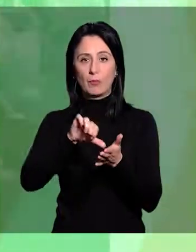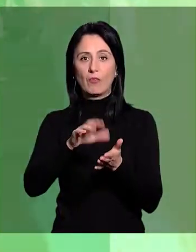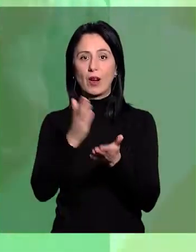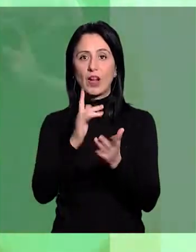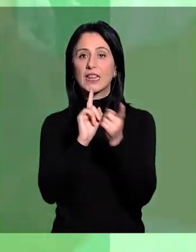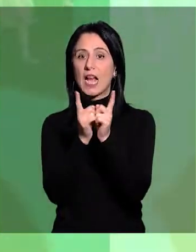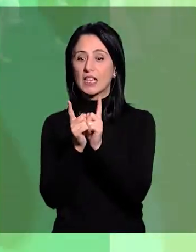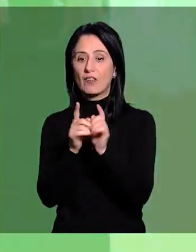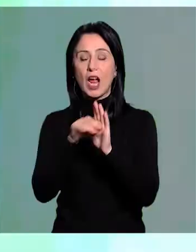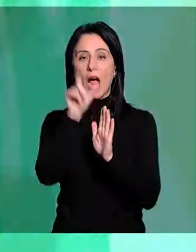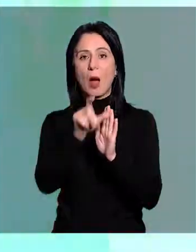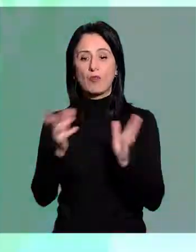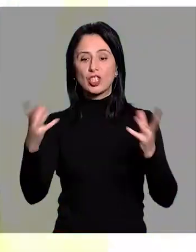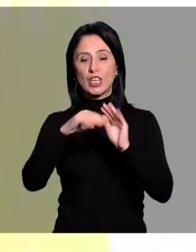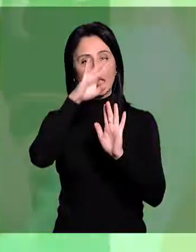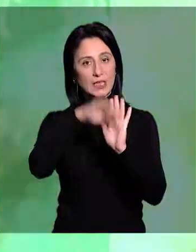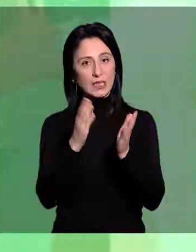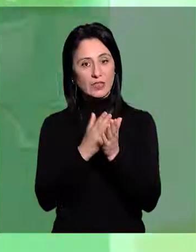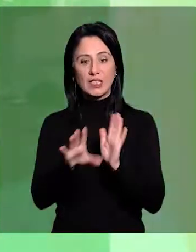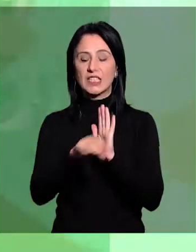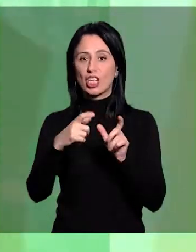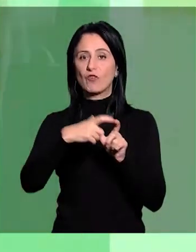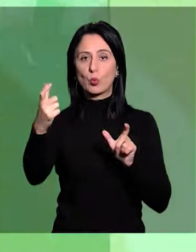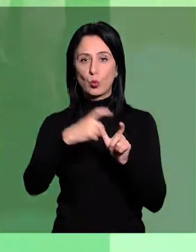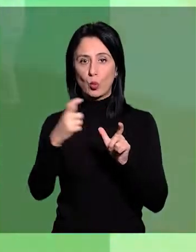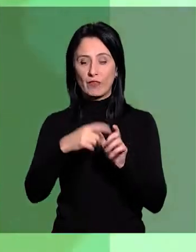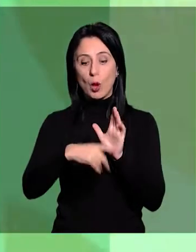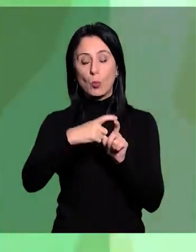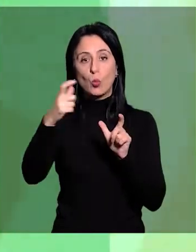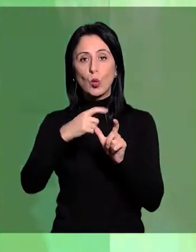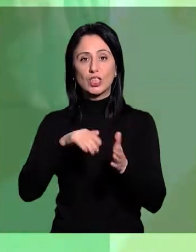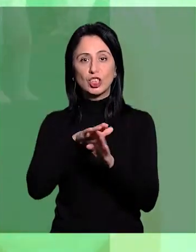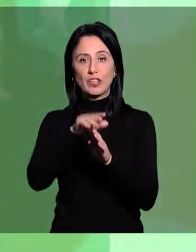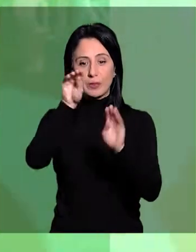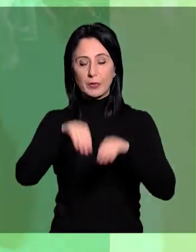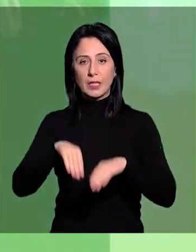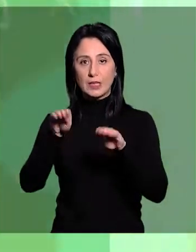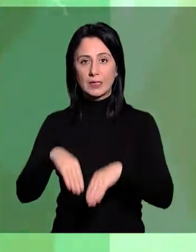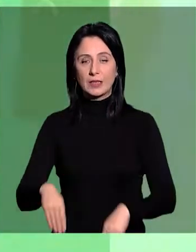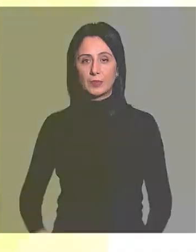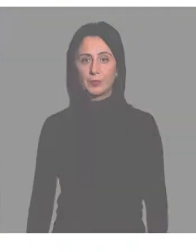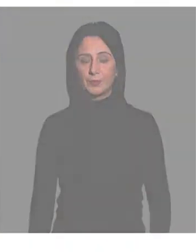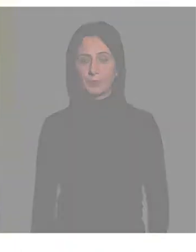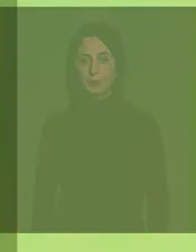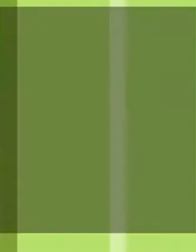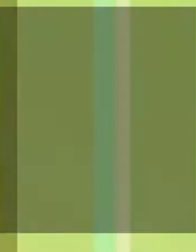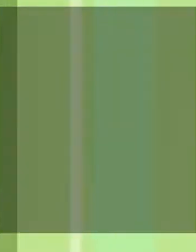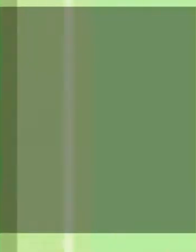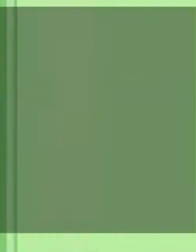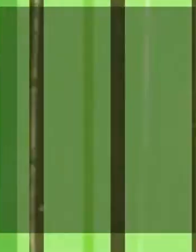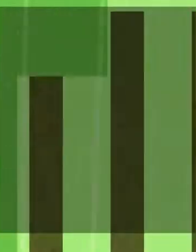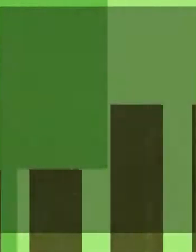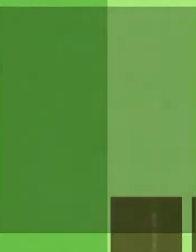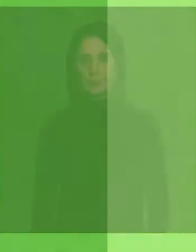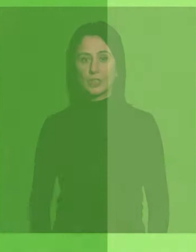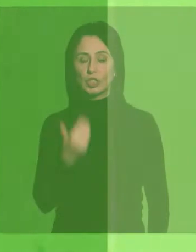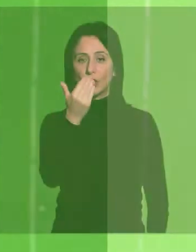Կվերկությամասնակցության համար թարգմանբած է ընտրացուցակը, կվեաթերթիկները և կվեաթերթիկների լրացման կանոնները։